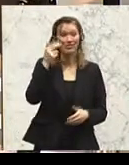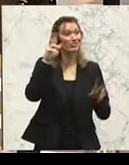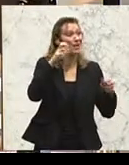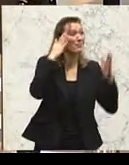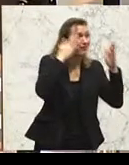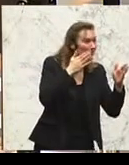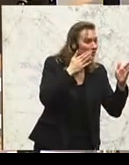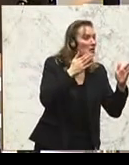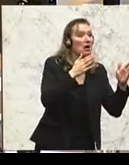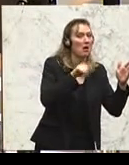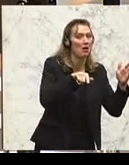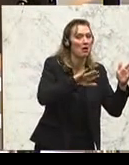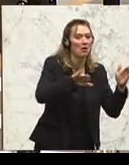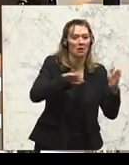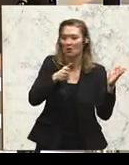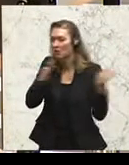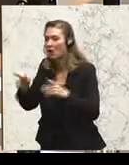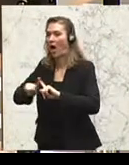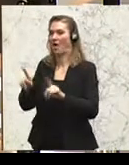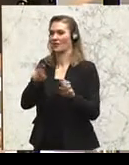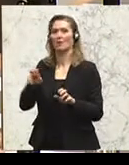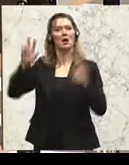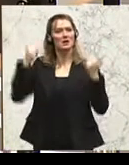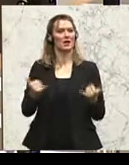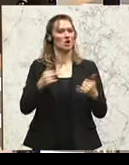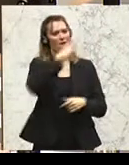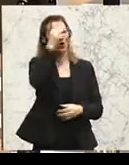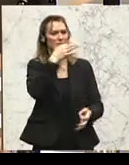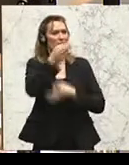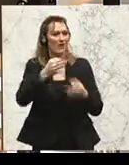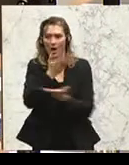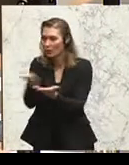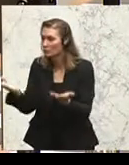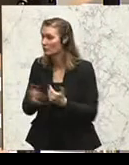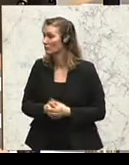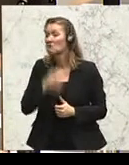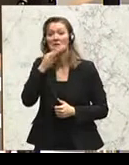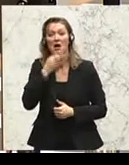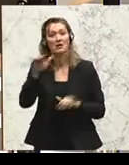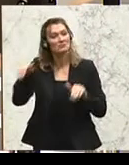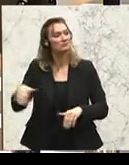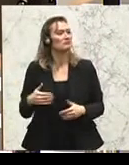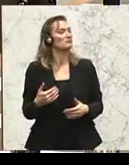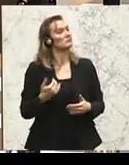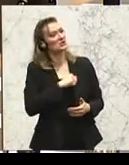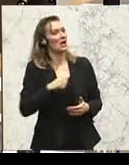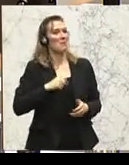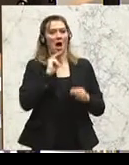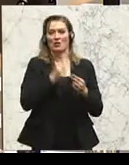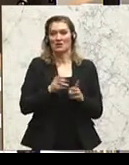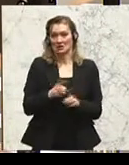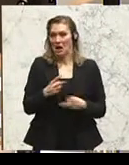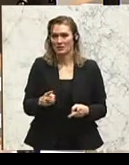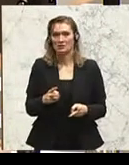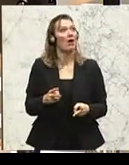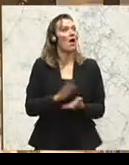schieben Sie alles auf eine Volksbefragung. Eine Frage, die Sie selbst nicht im Stande sind, lösen,